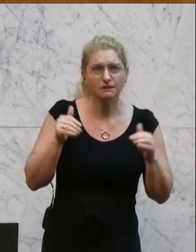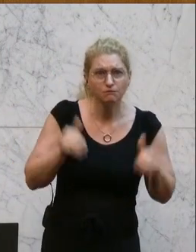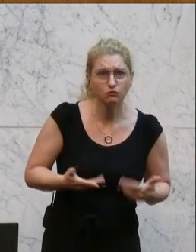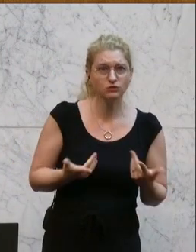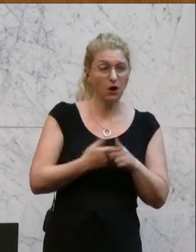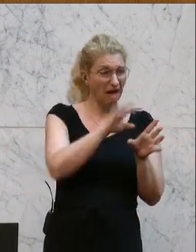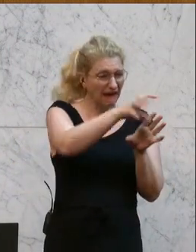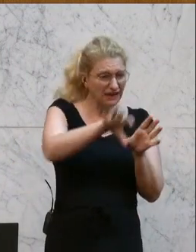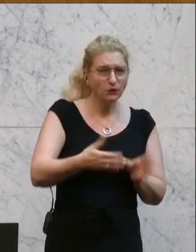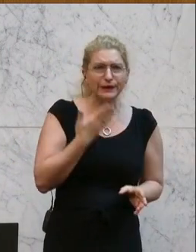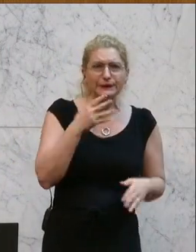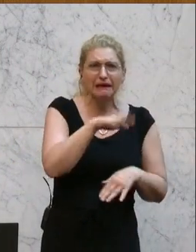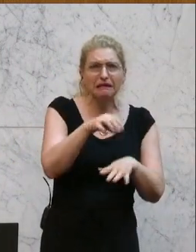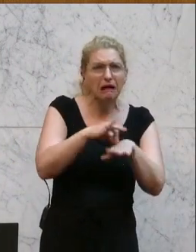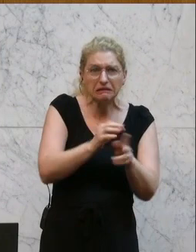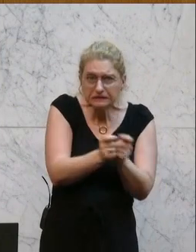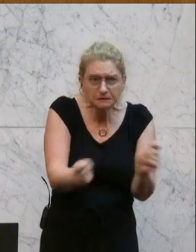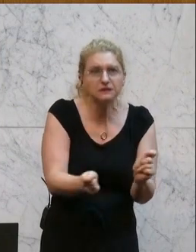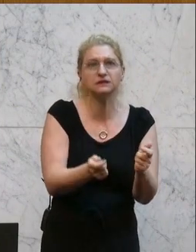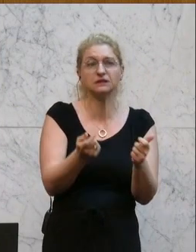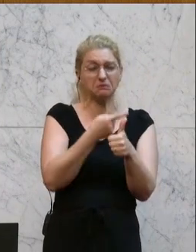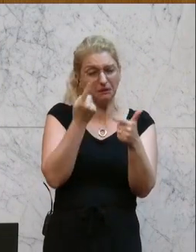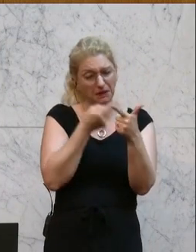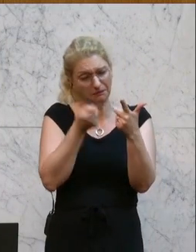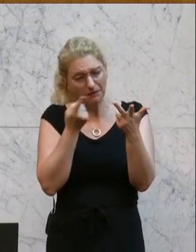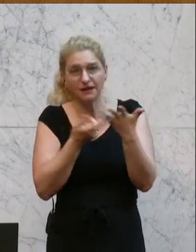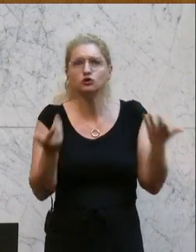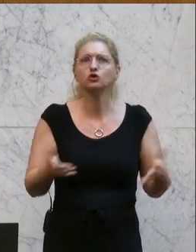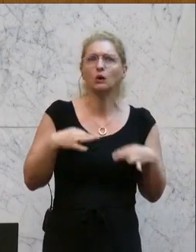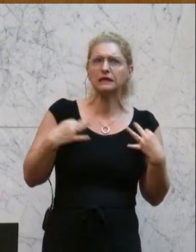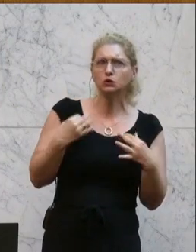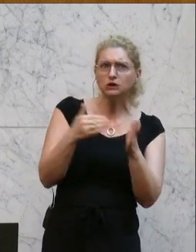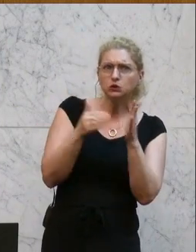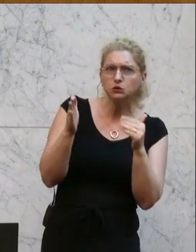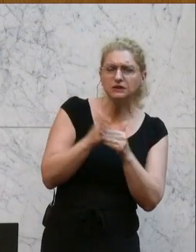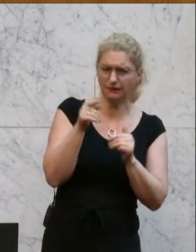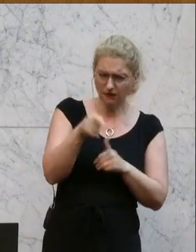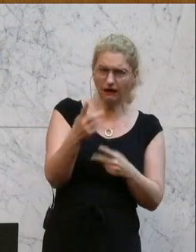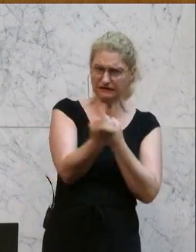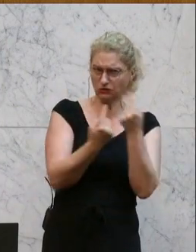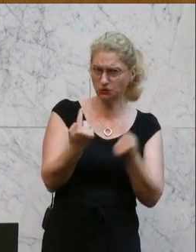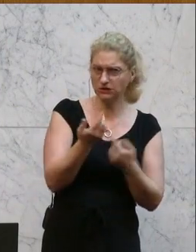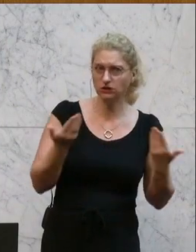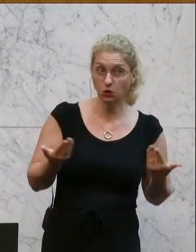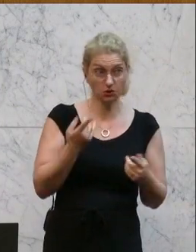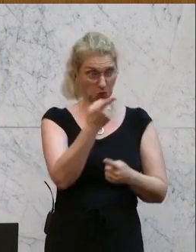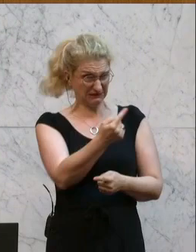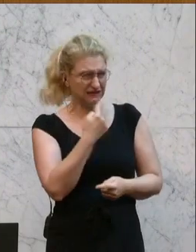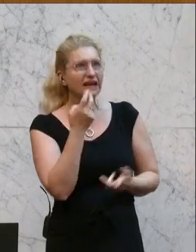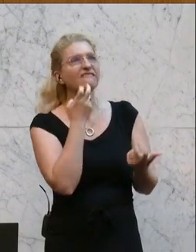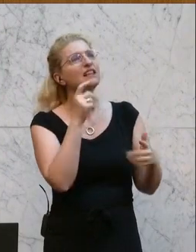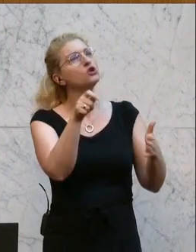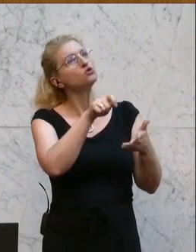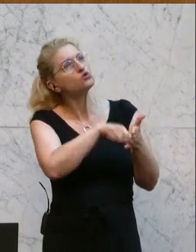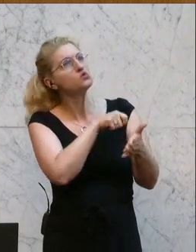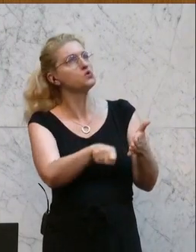Kinderarzt mehr bekommt auf Kassenstelle. Das ist die Situation im Gesundheitsministerium, im Gesundheitsbereich. Und da reden Sie von Kürzungen.